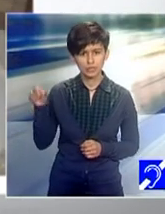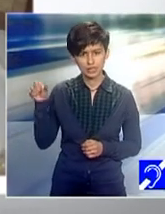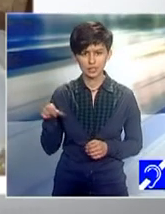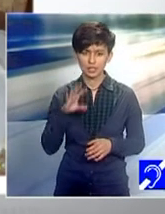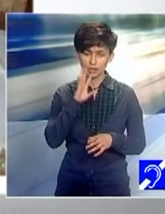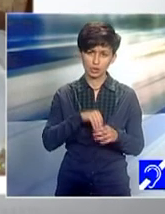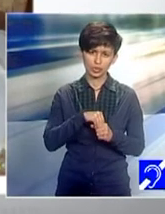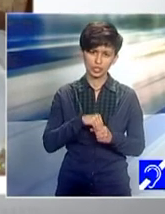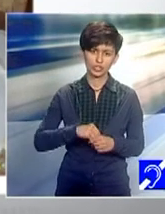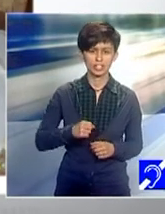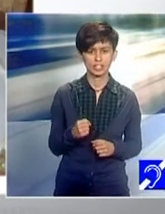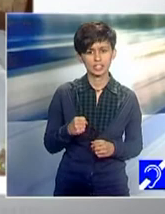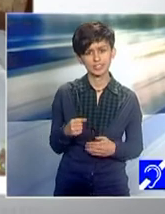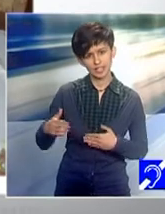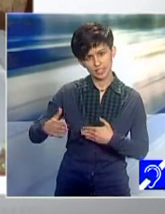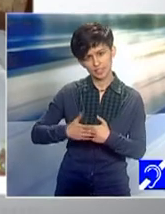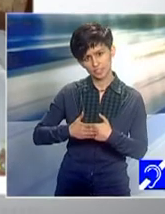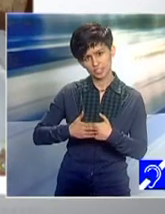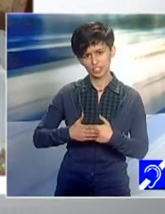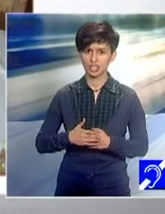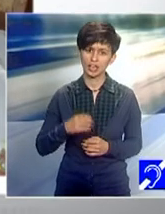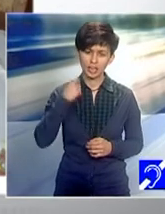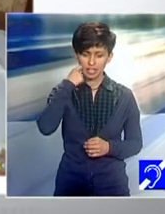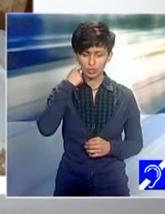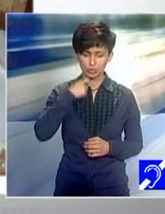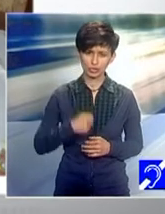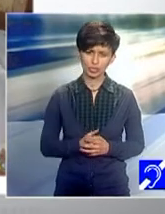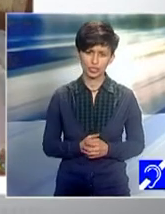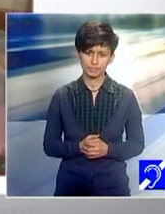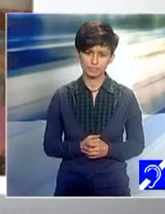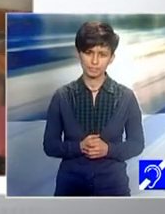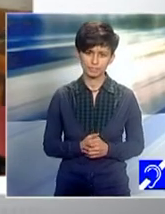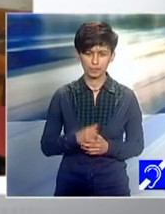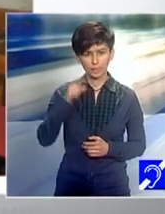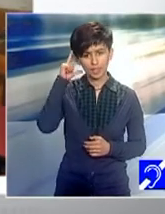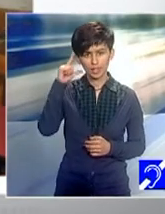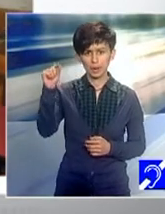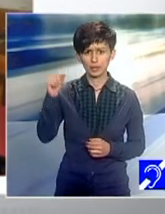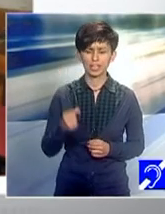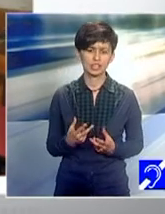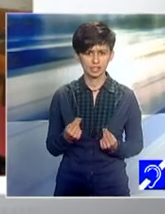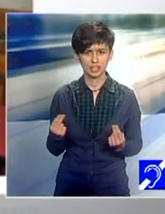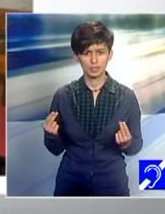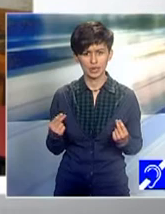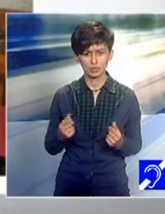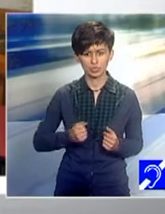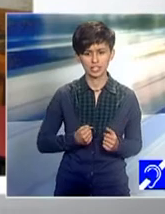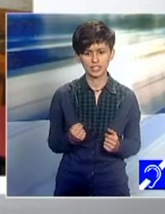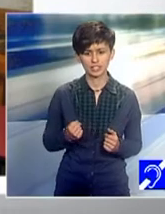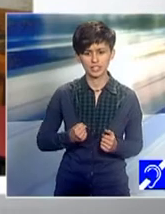al Clujului. Așa că am mers la Mera, la Viștia, asta din cauza